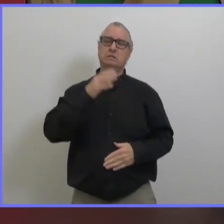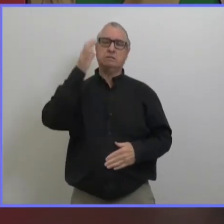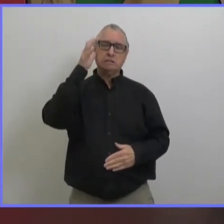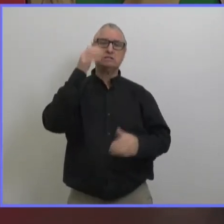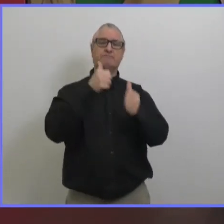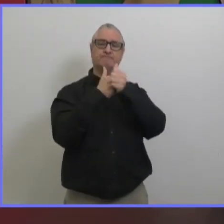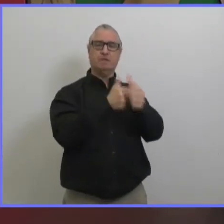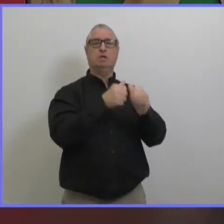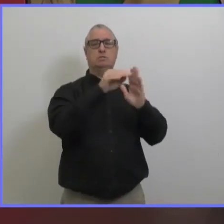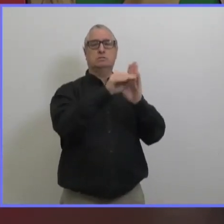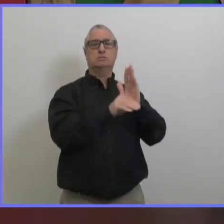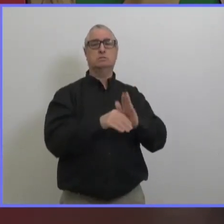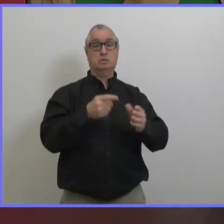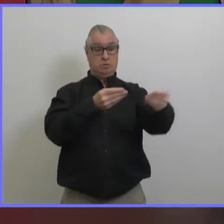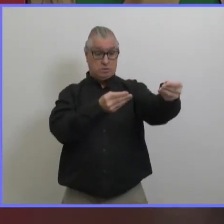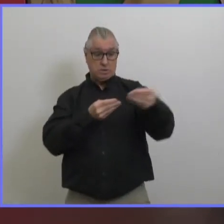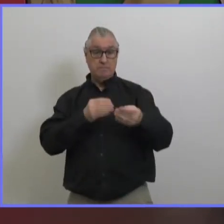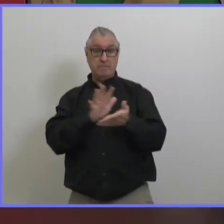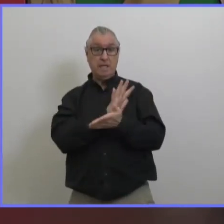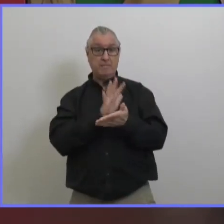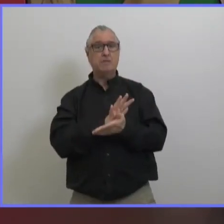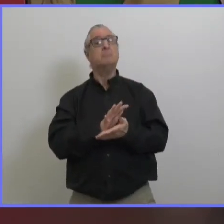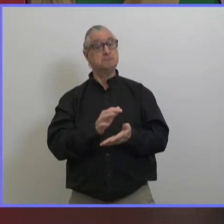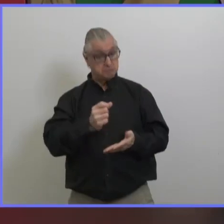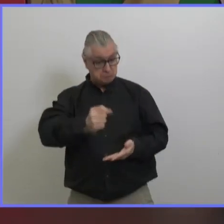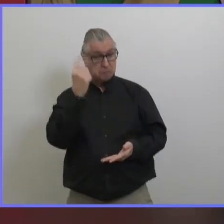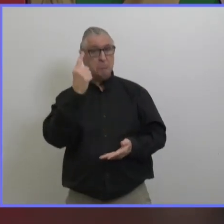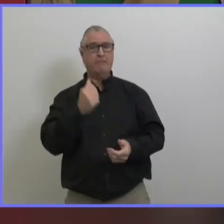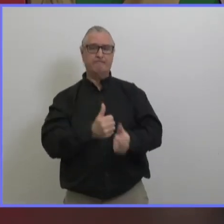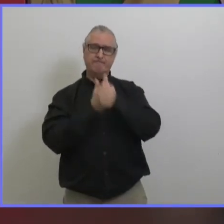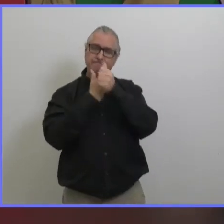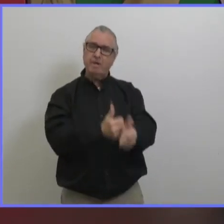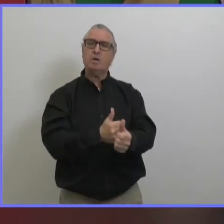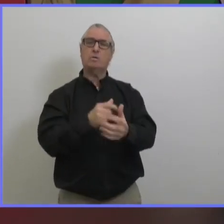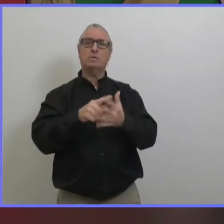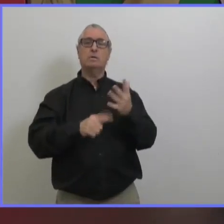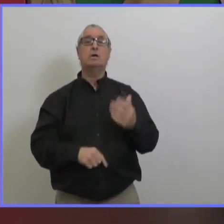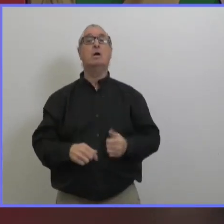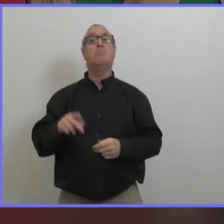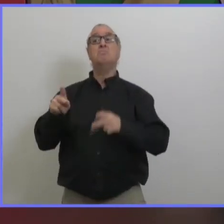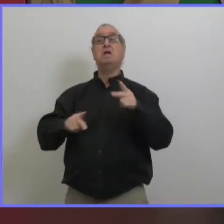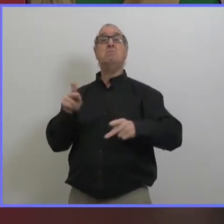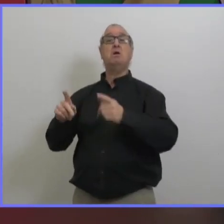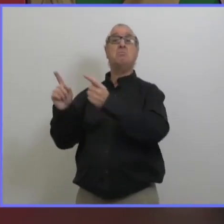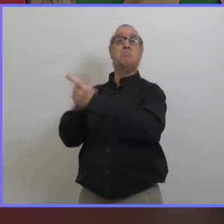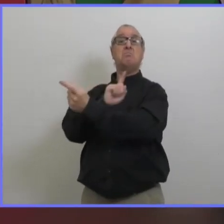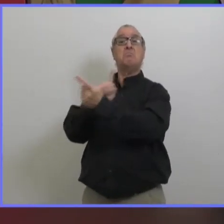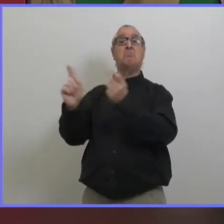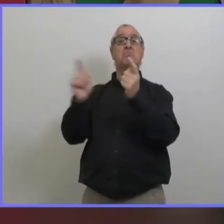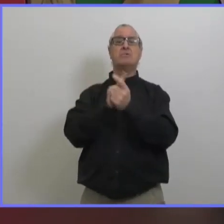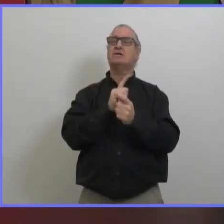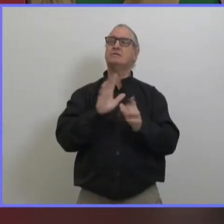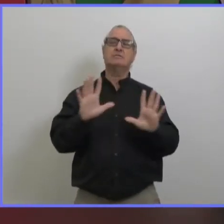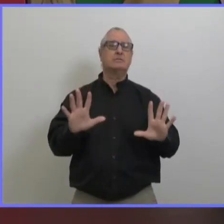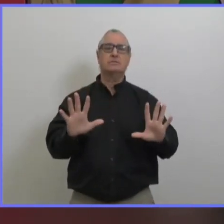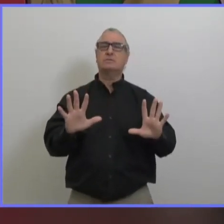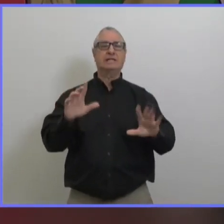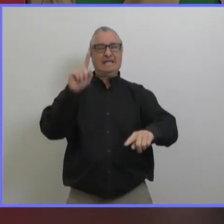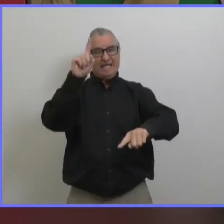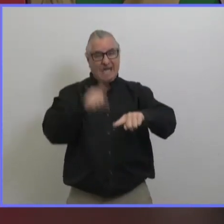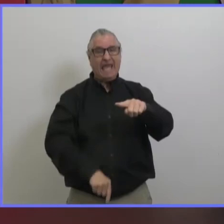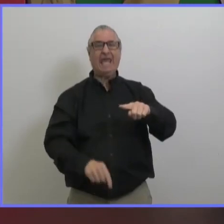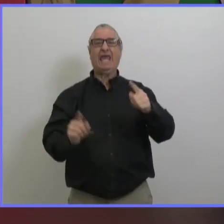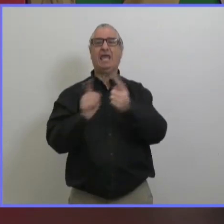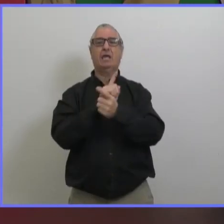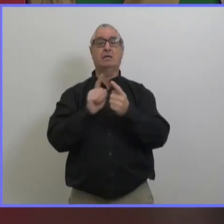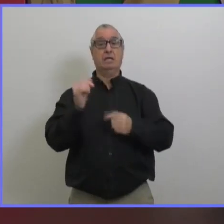regarder dans l'autre direction parce que les chiffres vont recommencer à augmenter très rapidement et on ne va pas voir d'autres alternatives que de remettre toutes